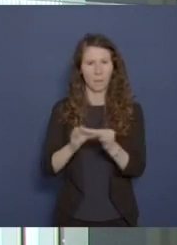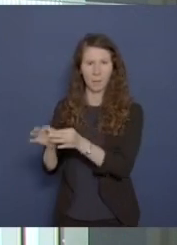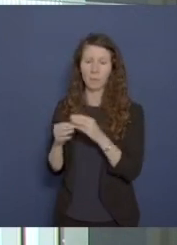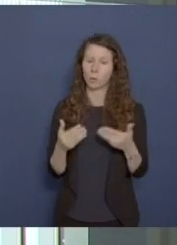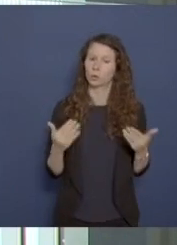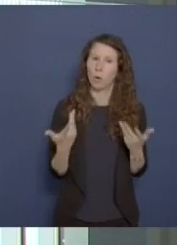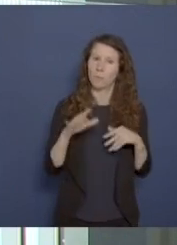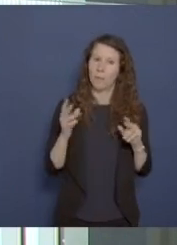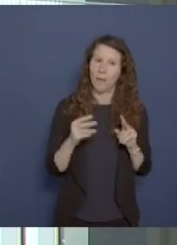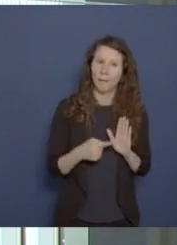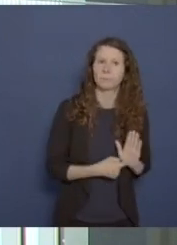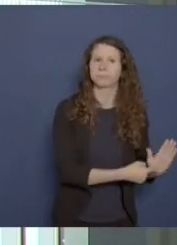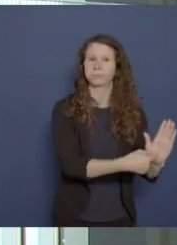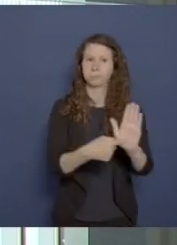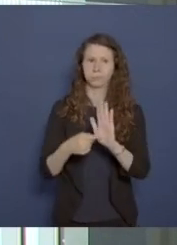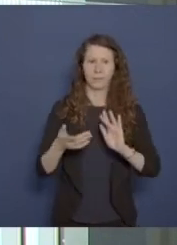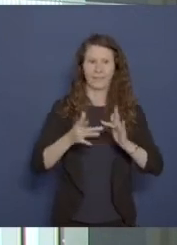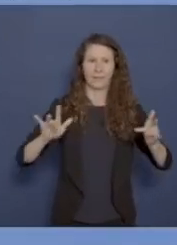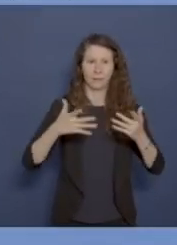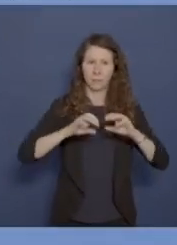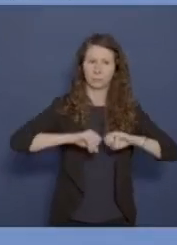größerer Sichtbarkeit im Netz verhelfen.